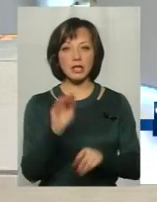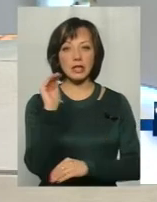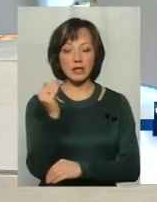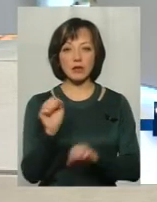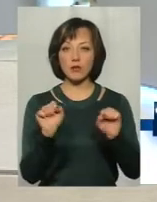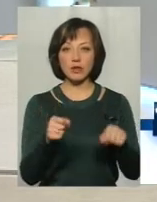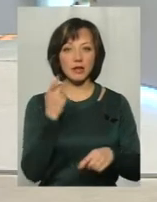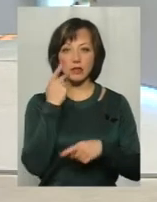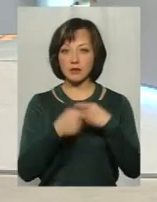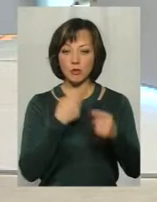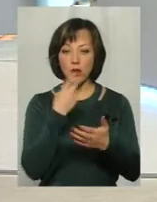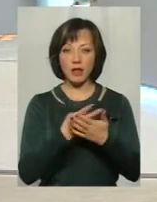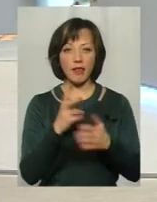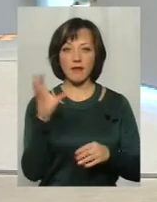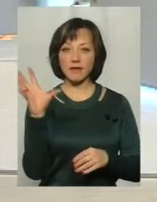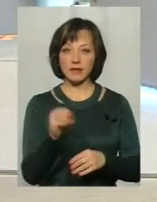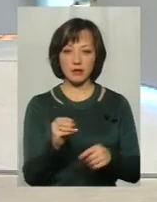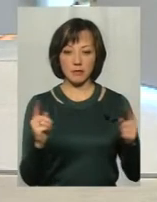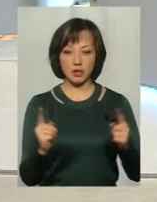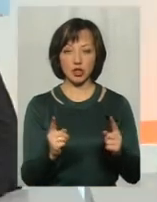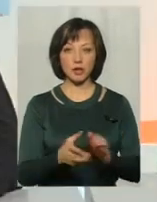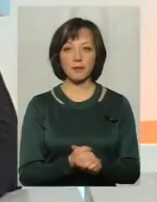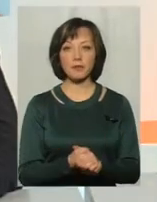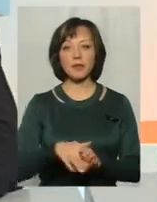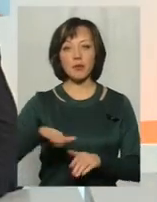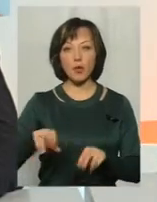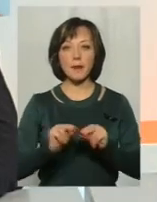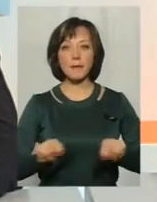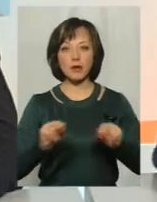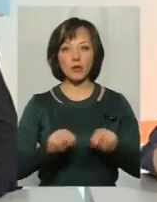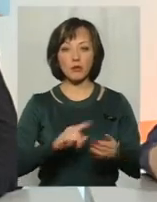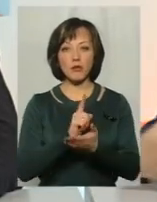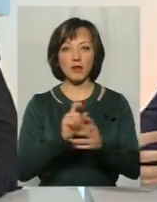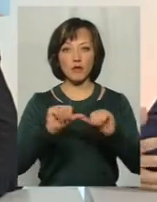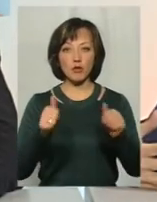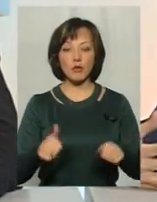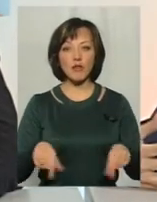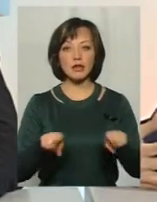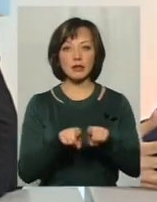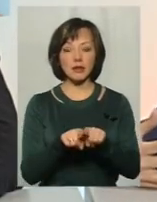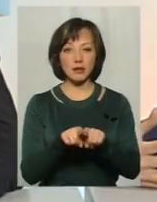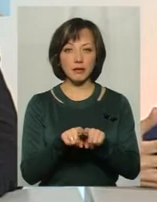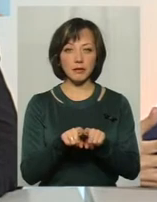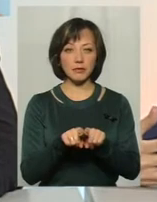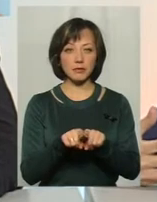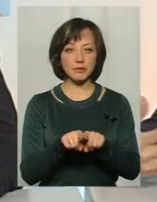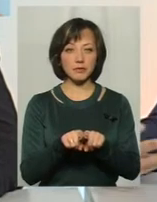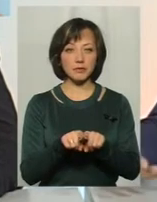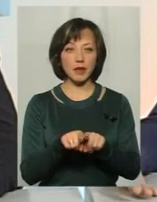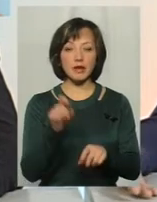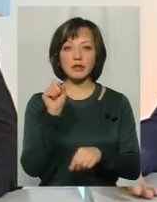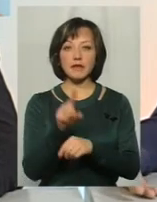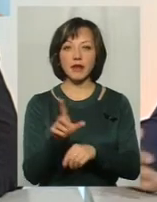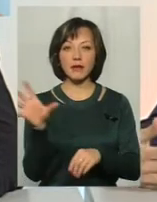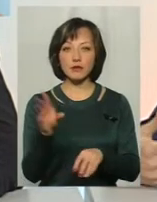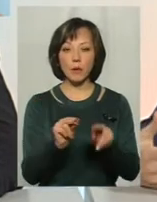може не завжди їх проявити, і не у всіх межах. Потім педагоги повинні формувати, це завдання всього